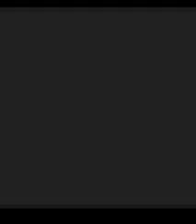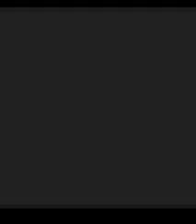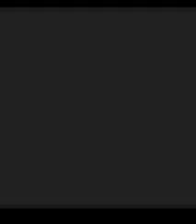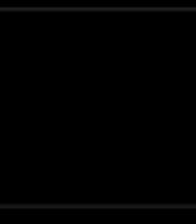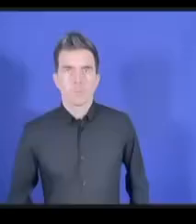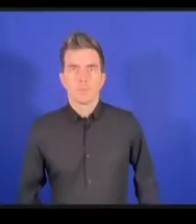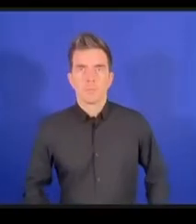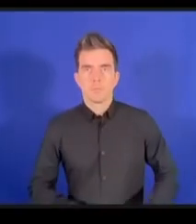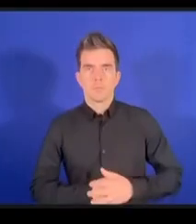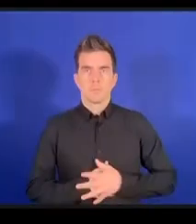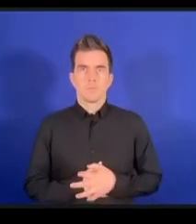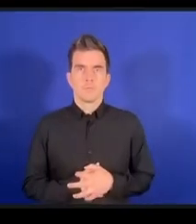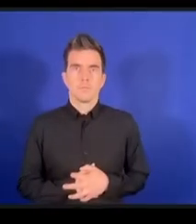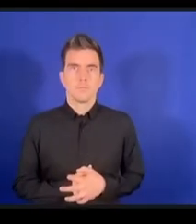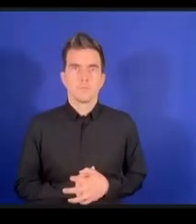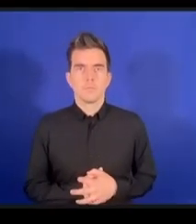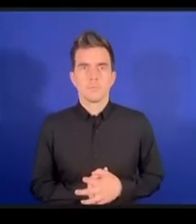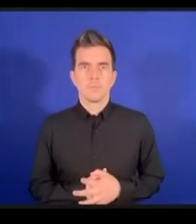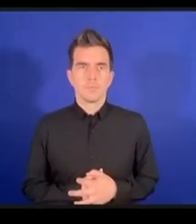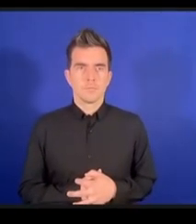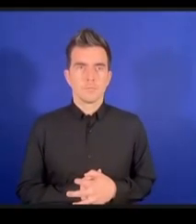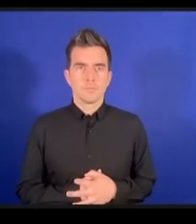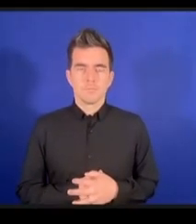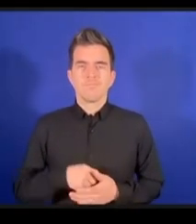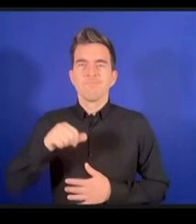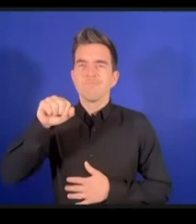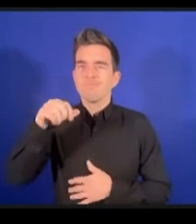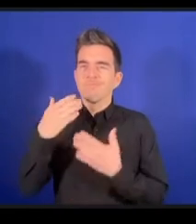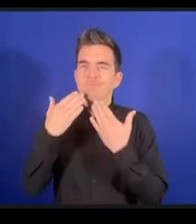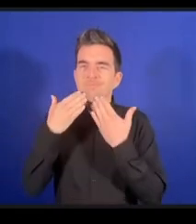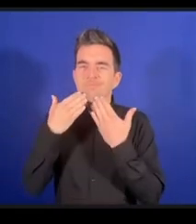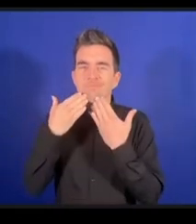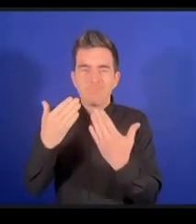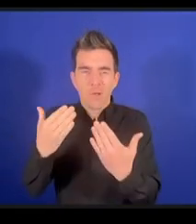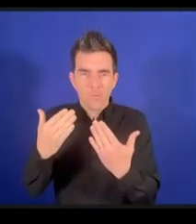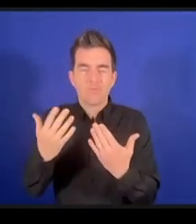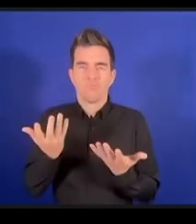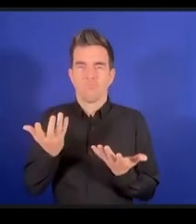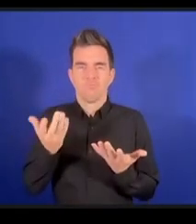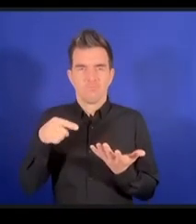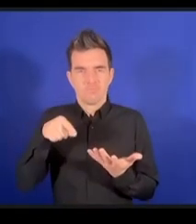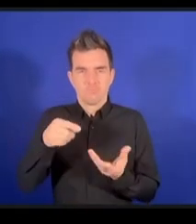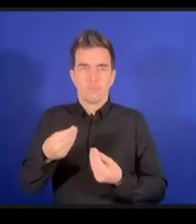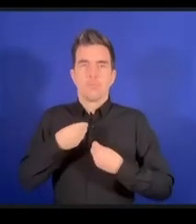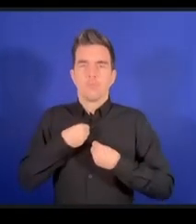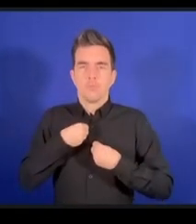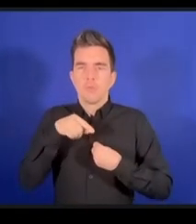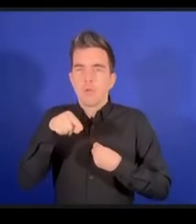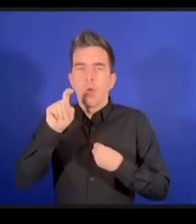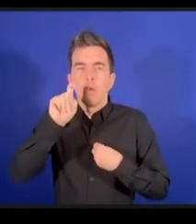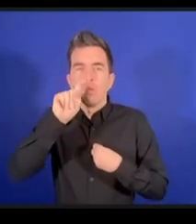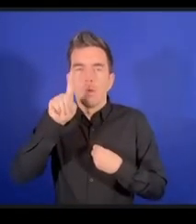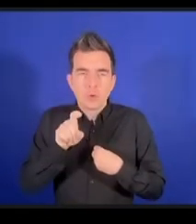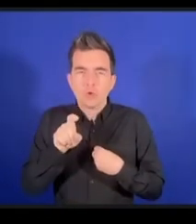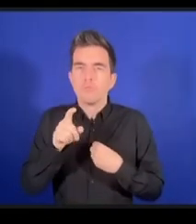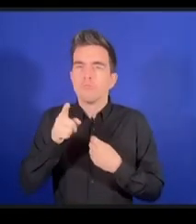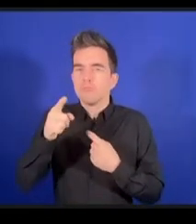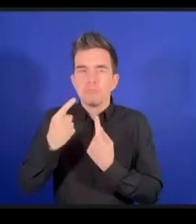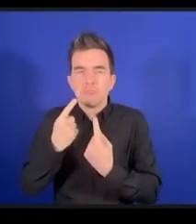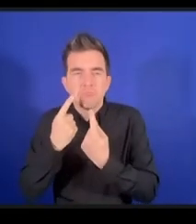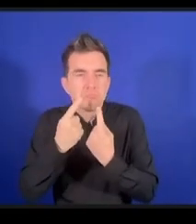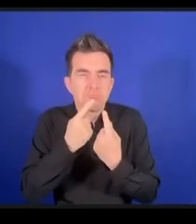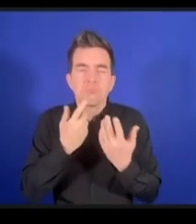Merci beaucoup de me donner la parole et de cette question. Comme vous le savez, la coalition dynamique sur l